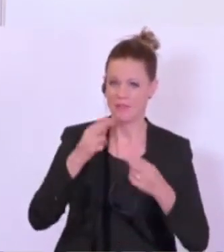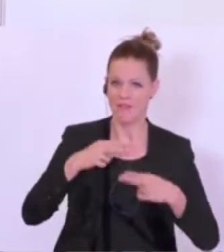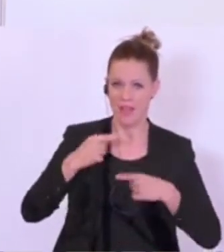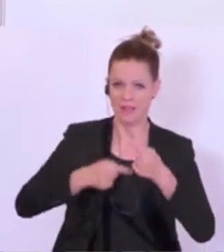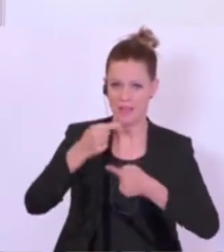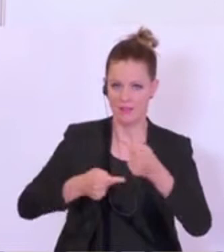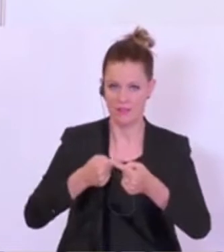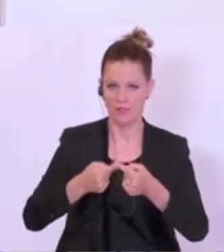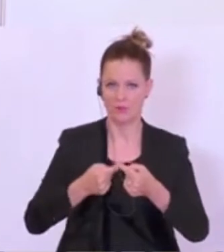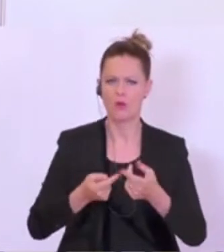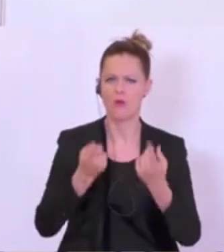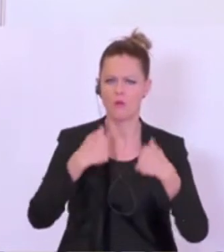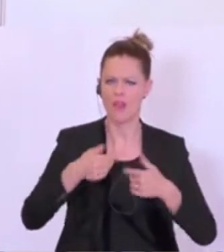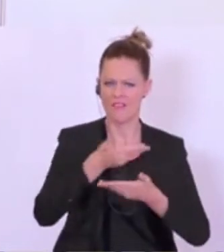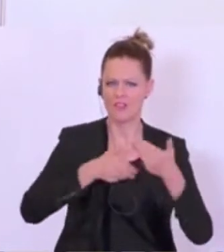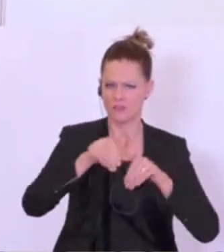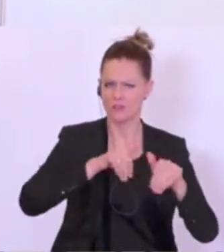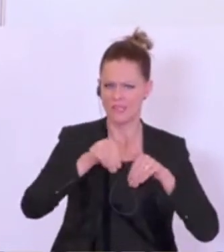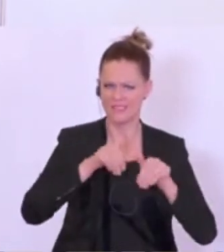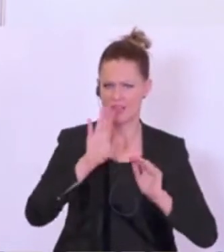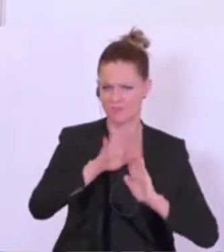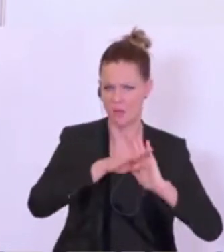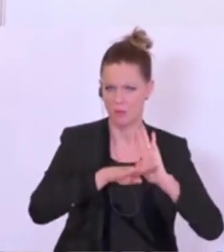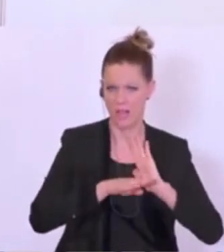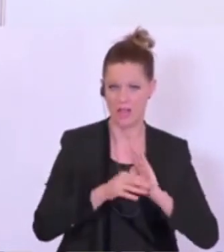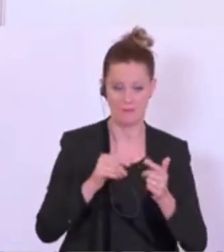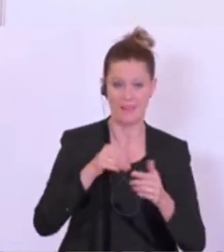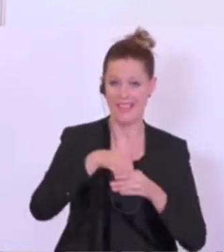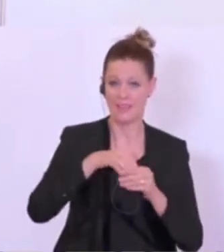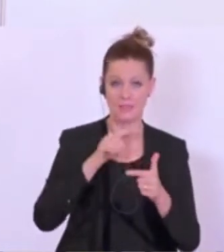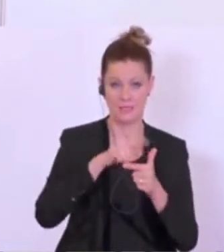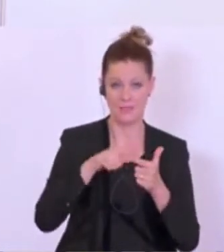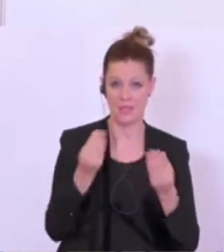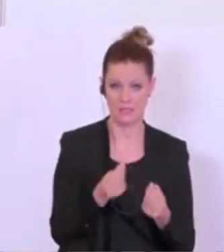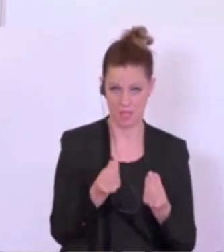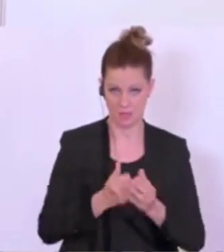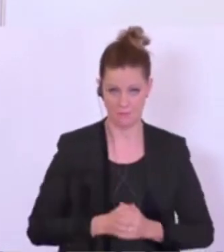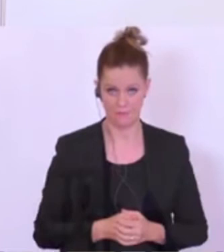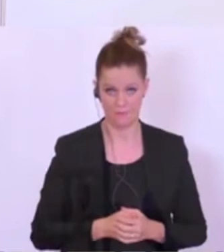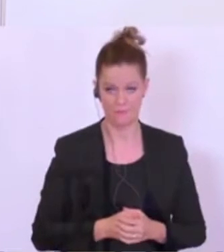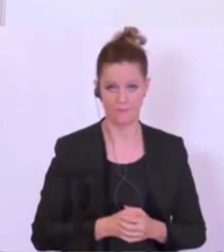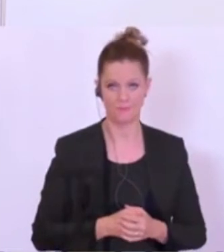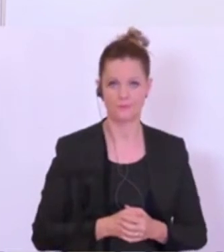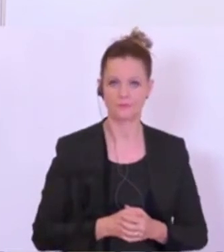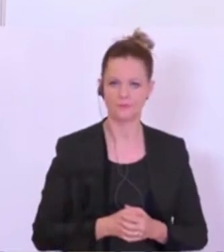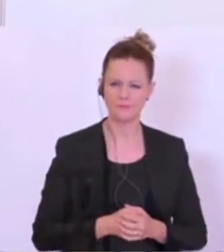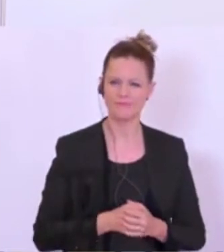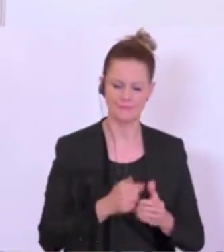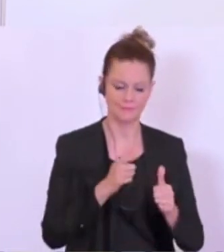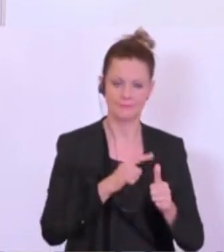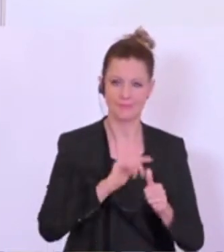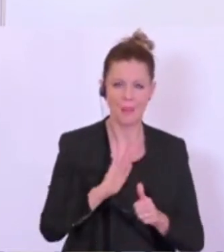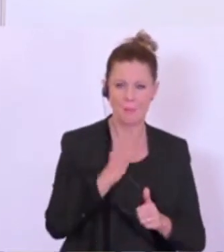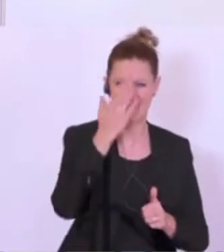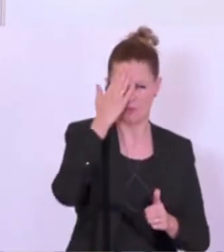des Wirtschaftsministeriums. Wo es darum geht, zwei Dinge zu machen. Eben das Bewusstsein zu